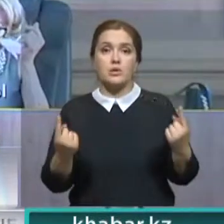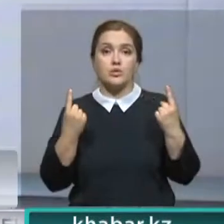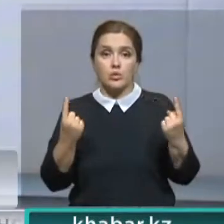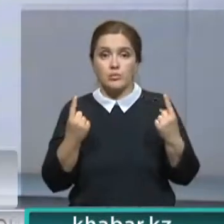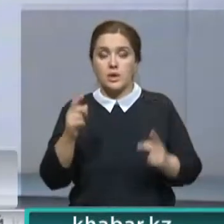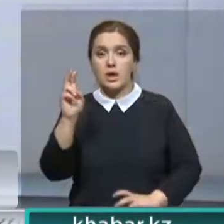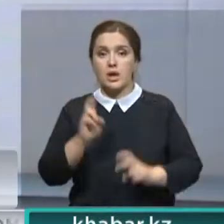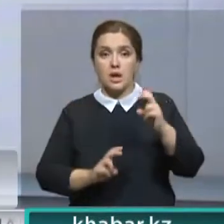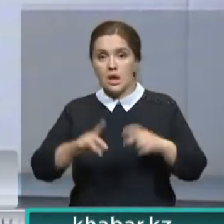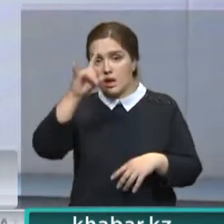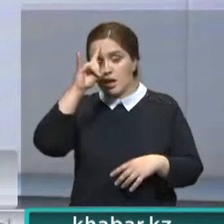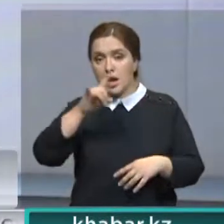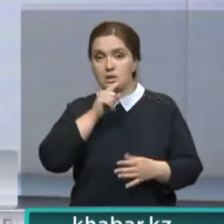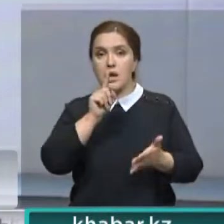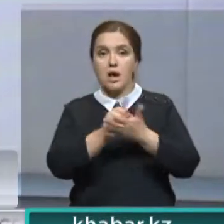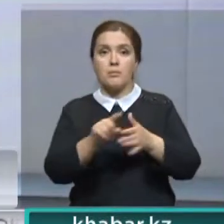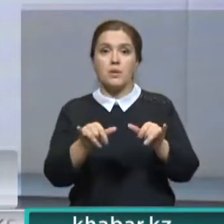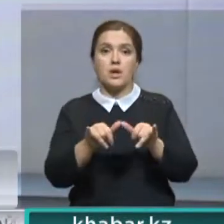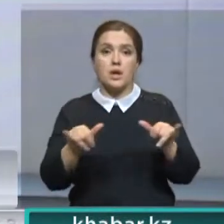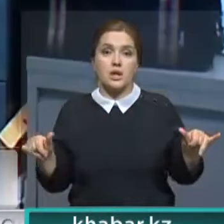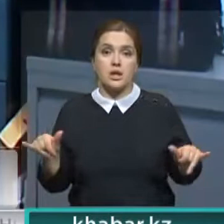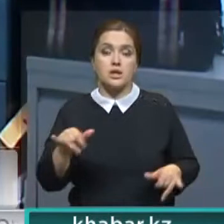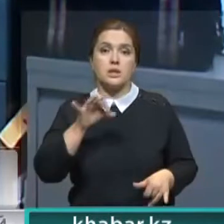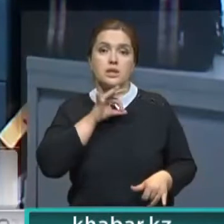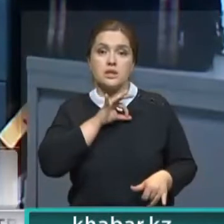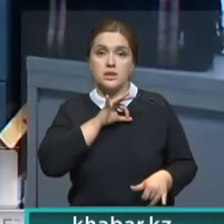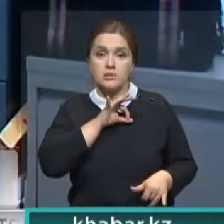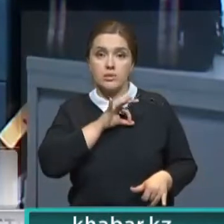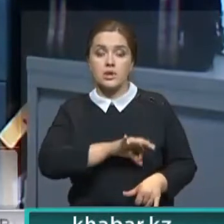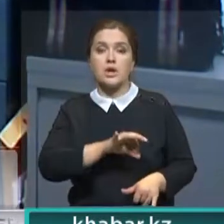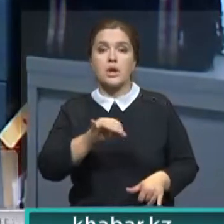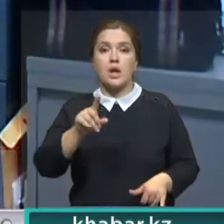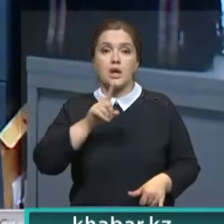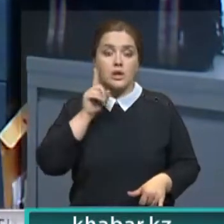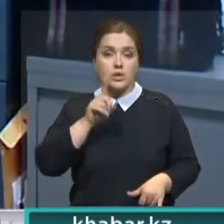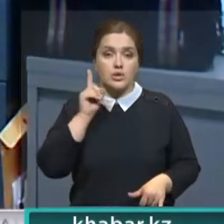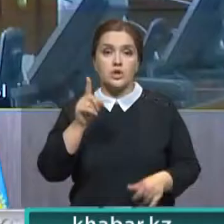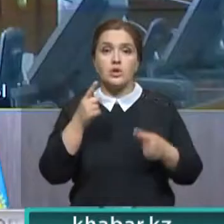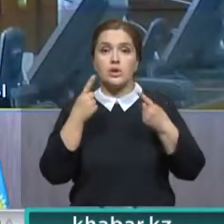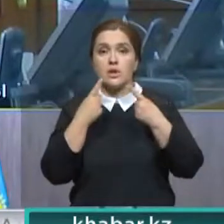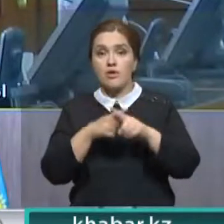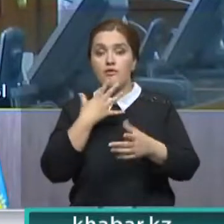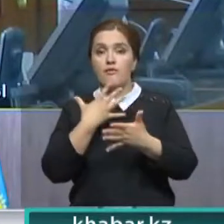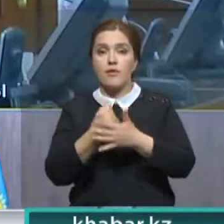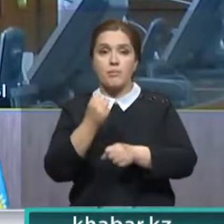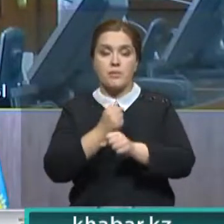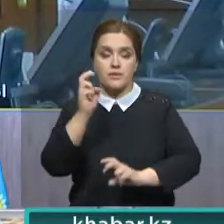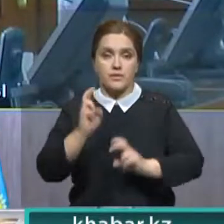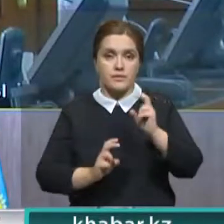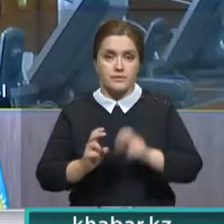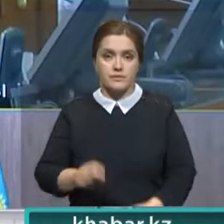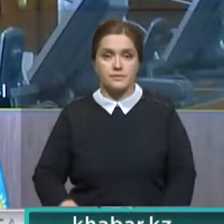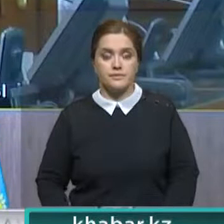которого 50 крупнейших предприятий Казахстана обязаны расширить использование наилучших зеленых технологий в своем